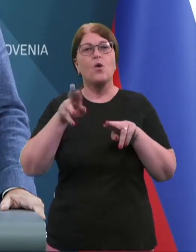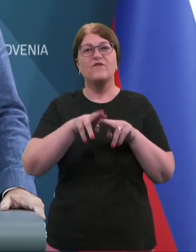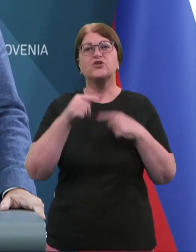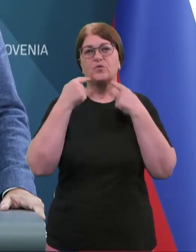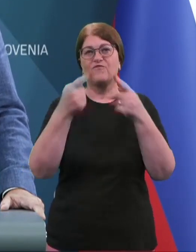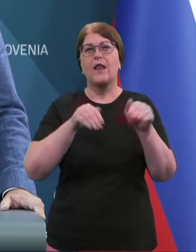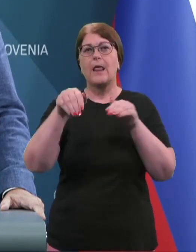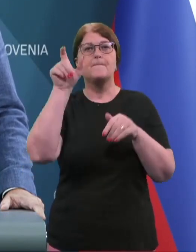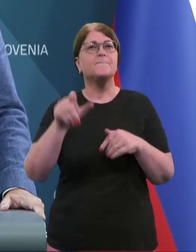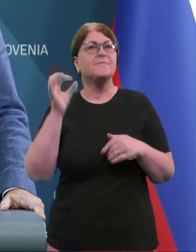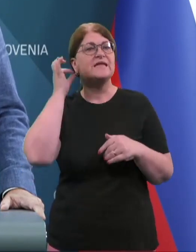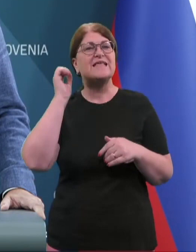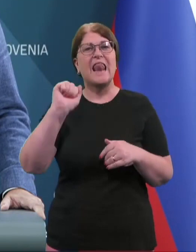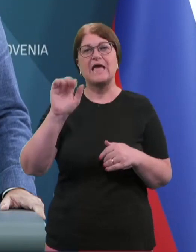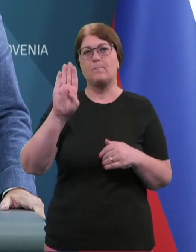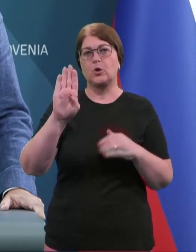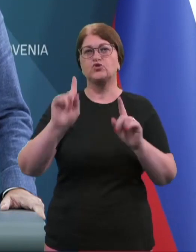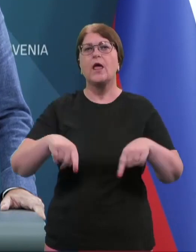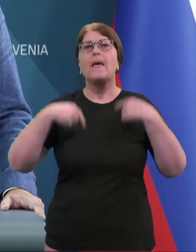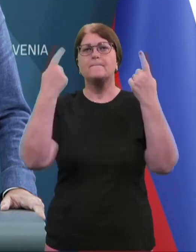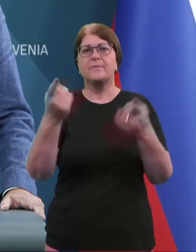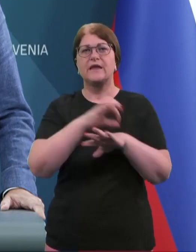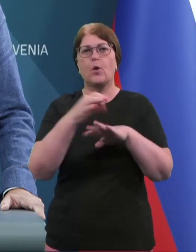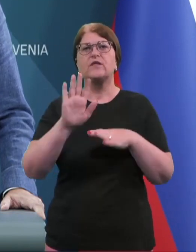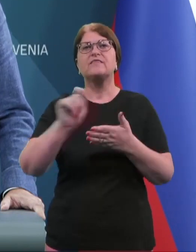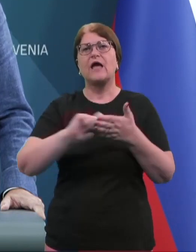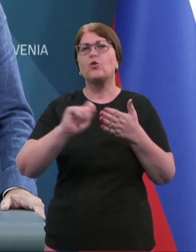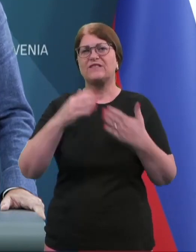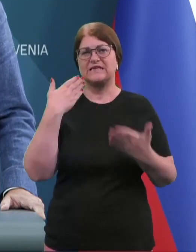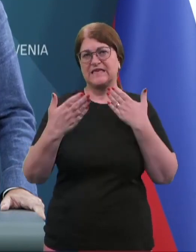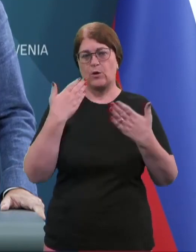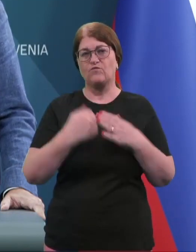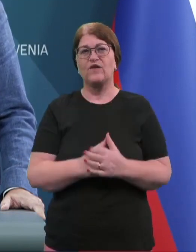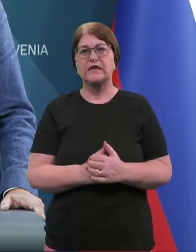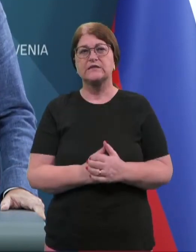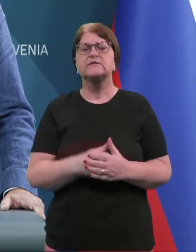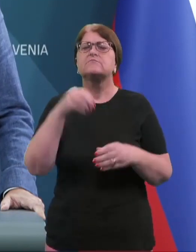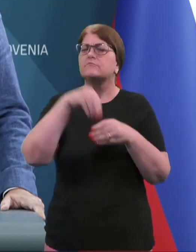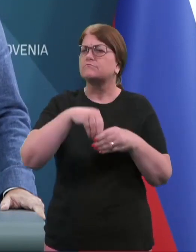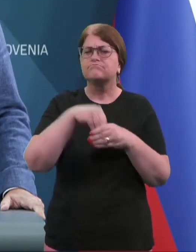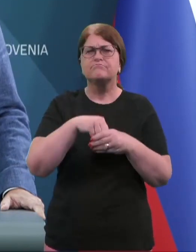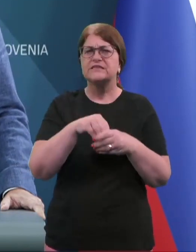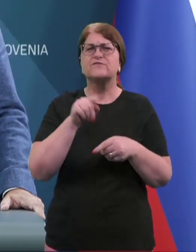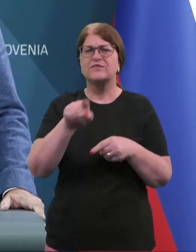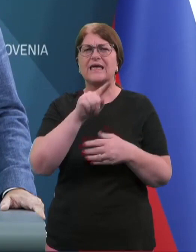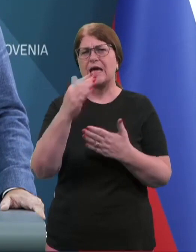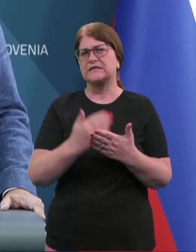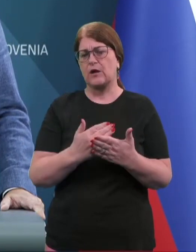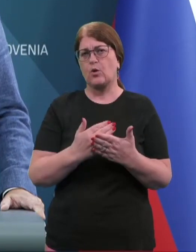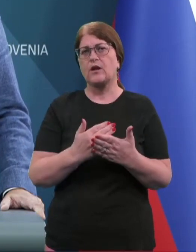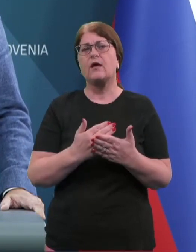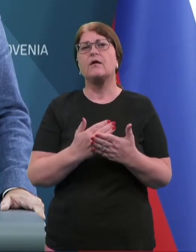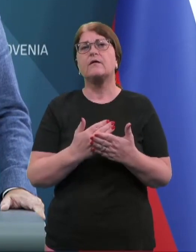povedala ministrica Alenka Bratušek prihodni teden na novinarski konferenciji. Bistvo pa tega zakona je,